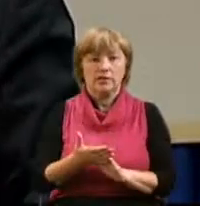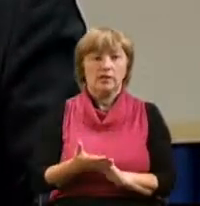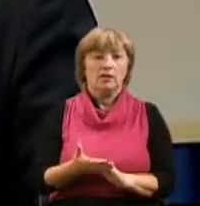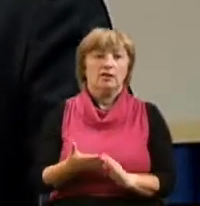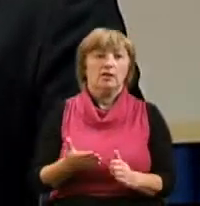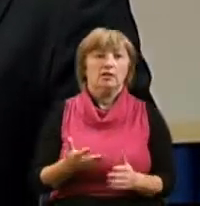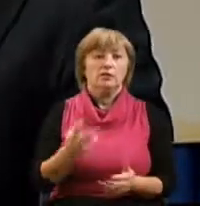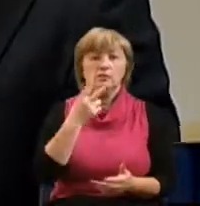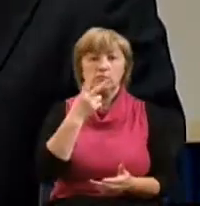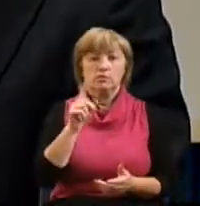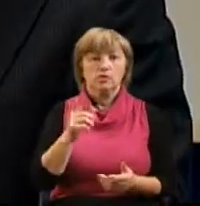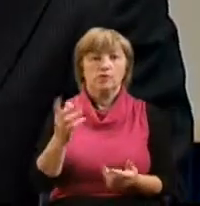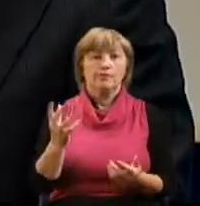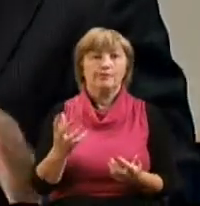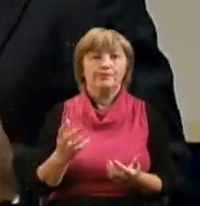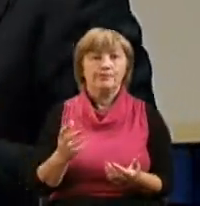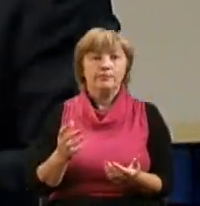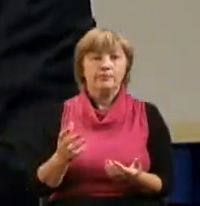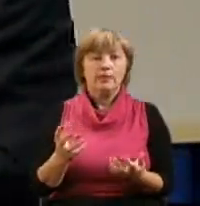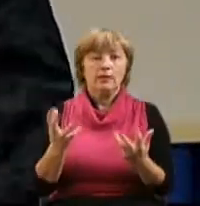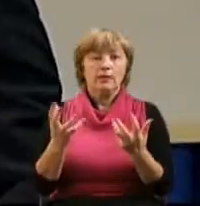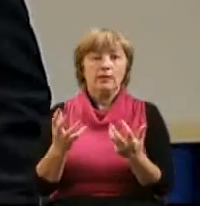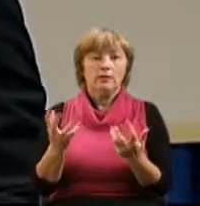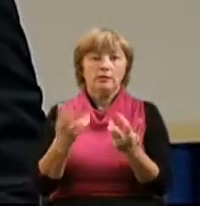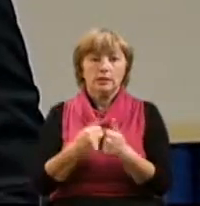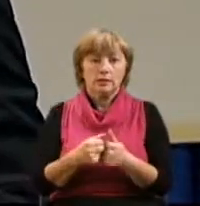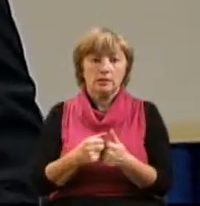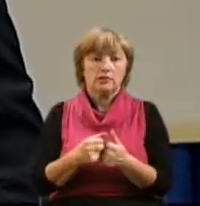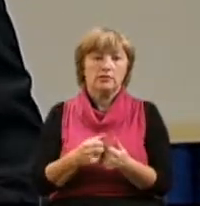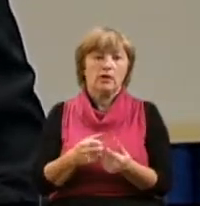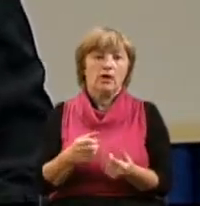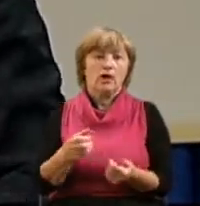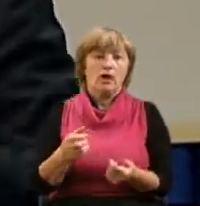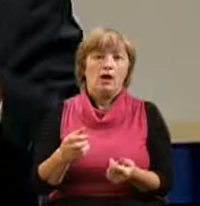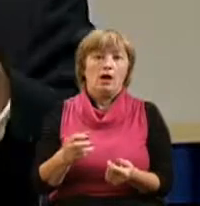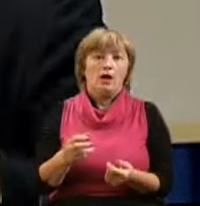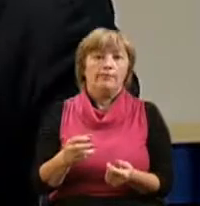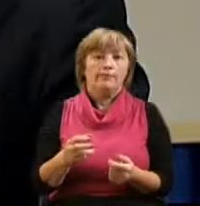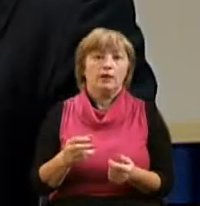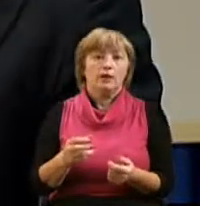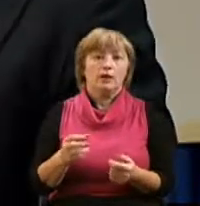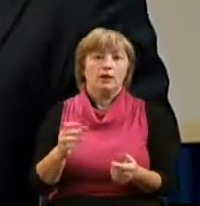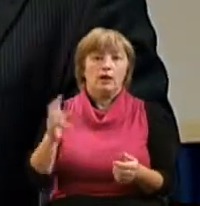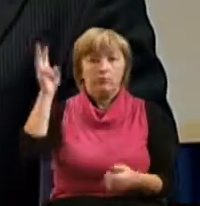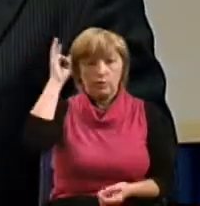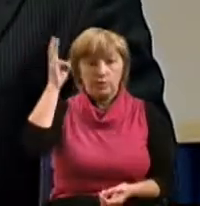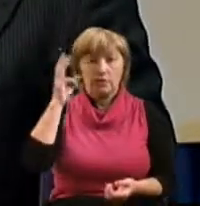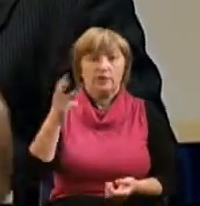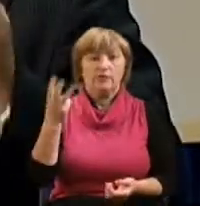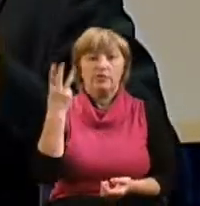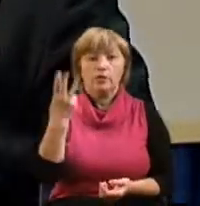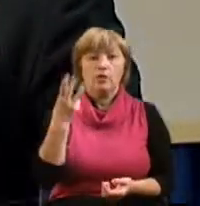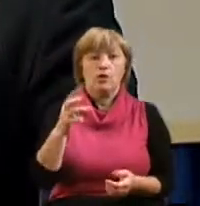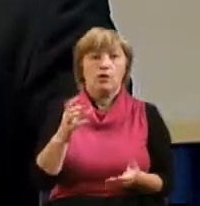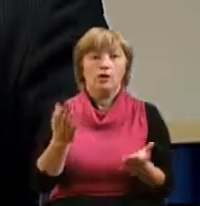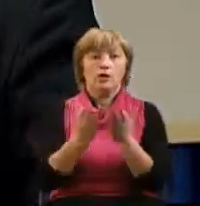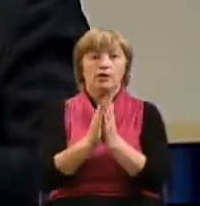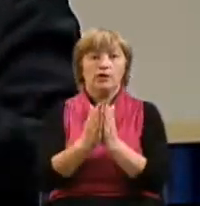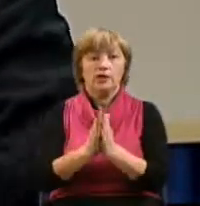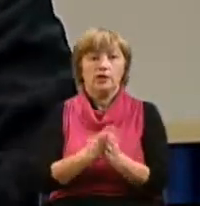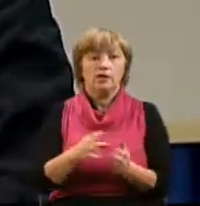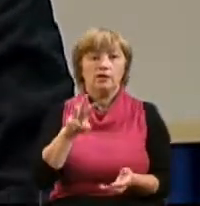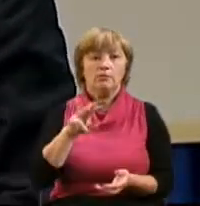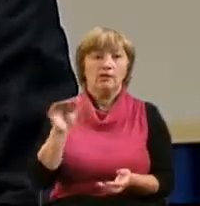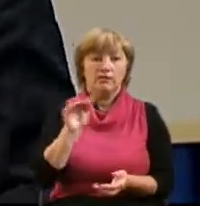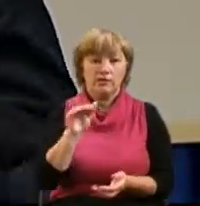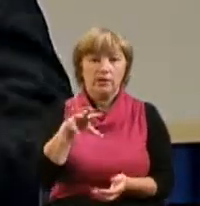апостолов, оно находится в трех книгах Нового Завета. Это Евангелие от Матфея, Евангелие от Марка, Евангелие